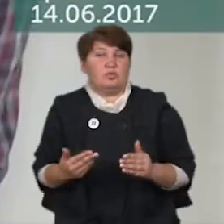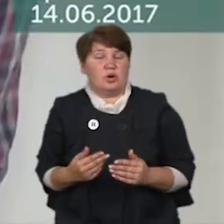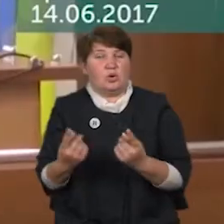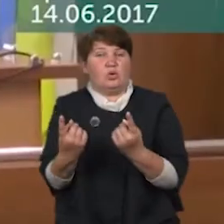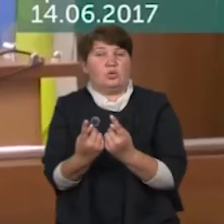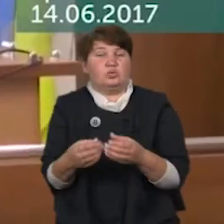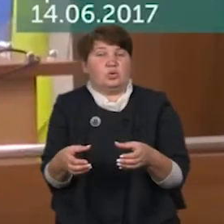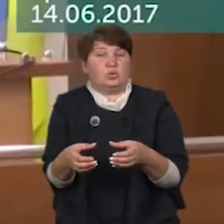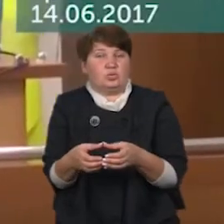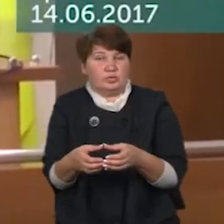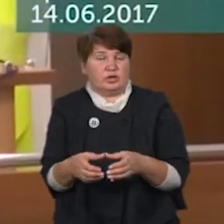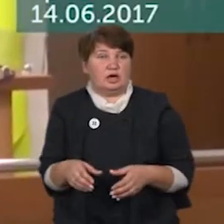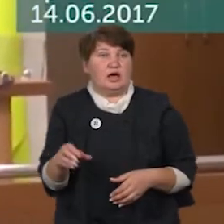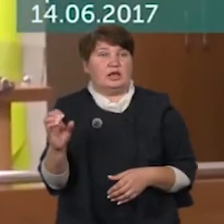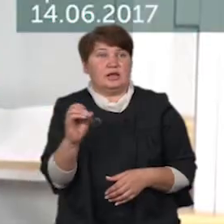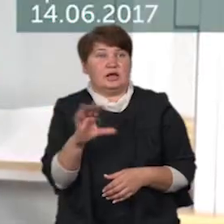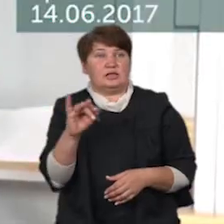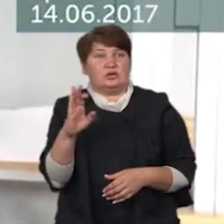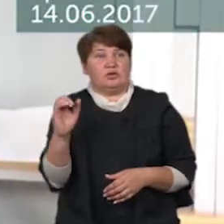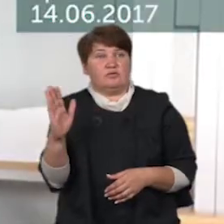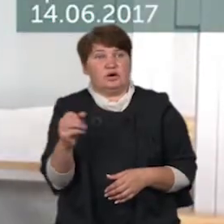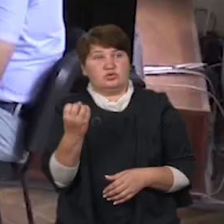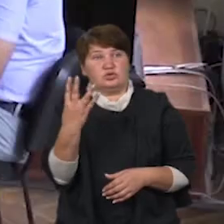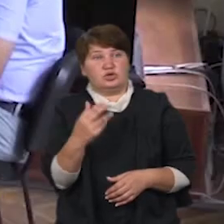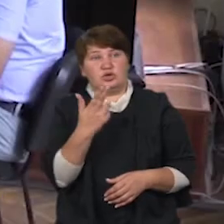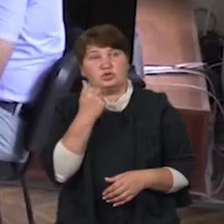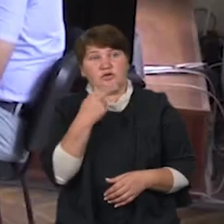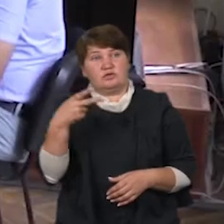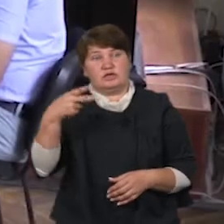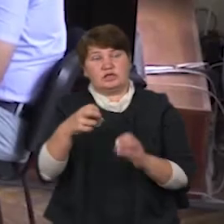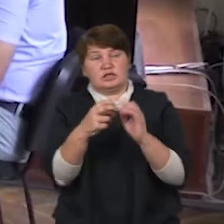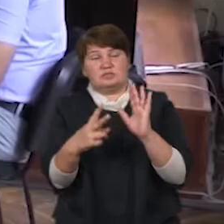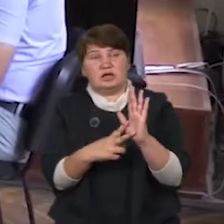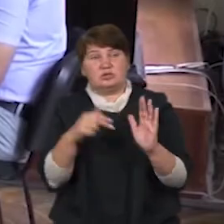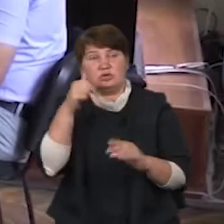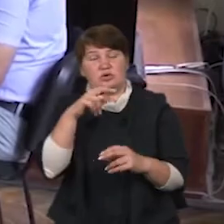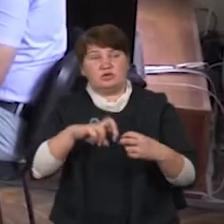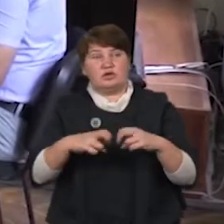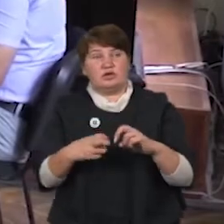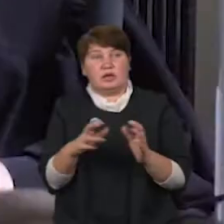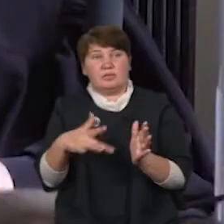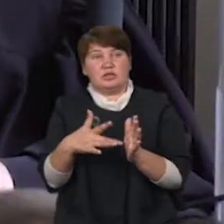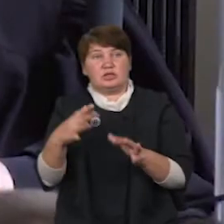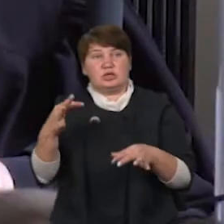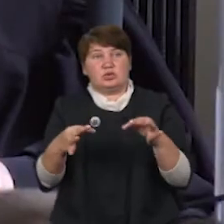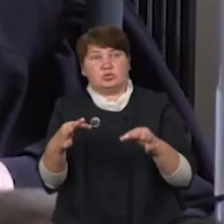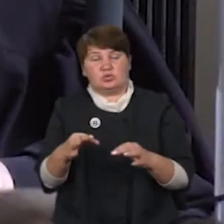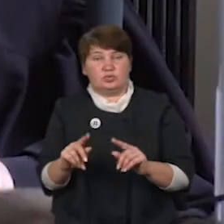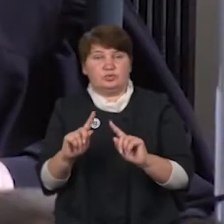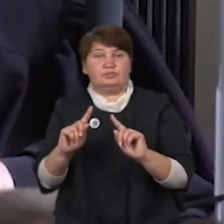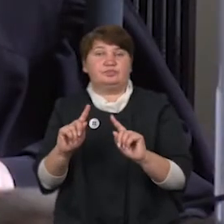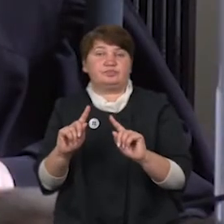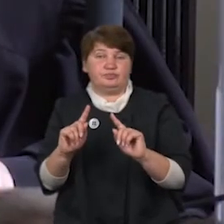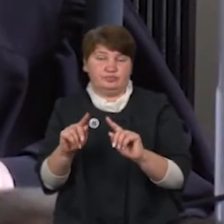загиблої Альдара Астанова. 14 червня 2017 року Івано-Франківський міський суд обрав йому запобіжний